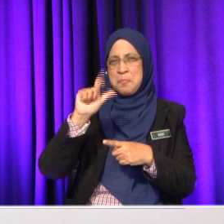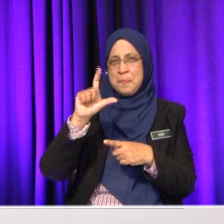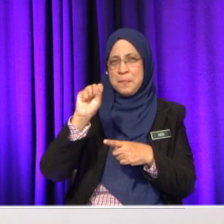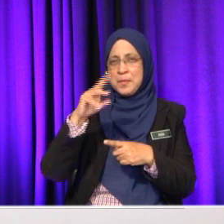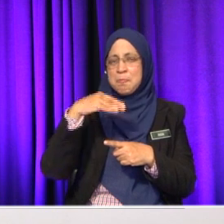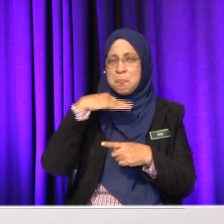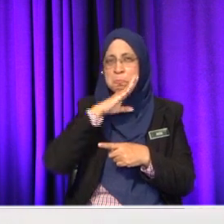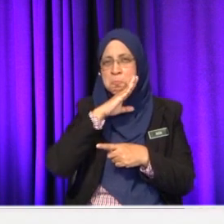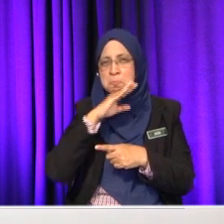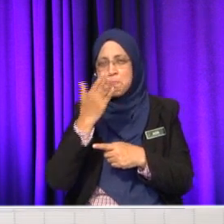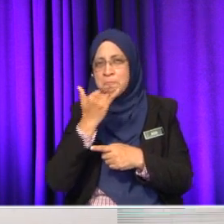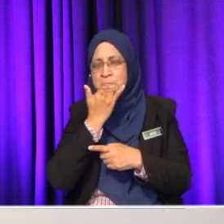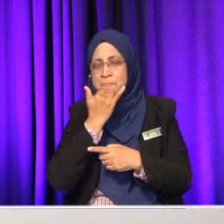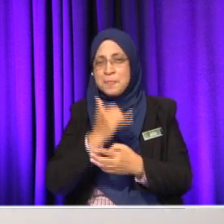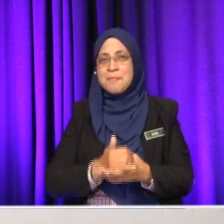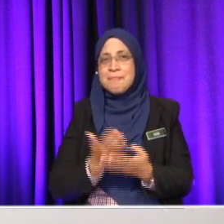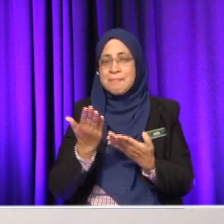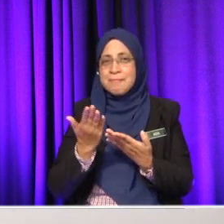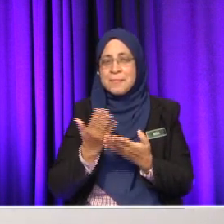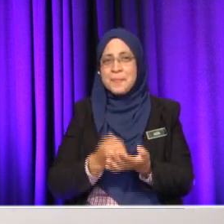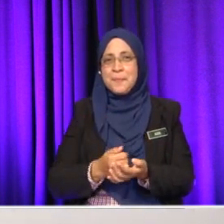Jawapan dia palsu, ya? Okey.